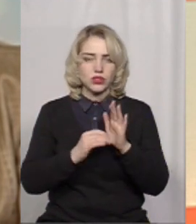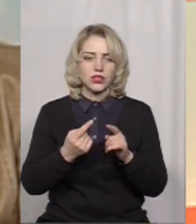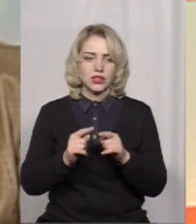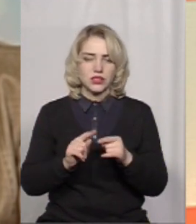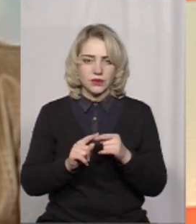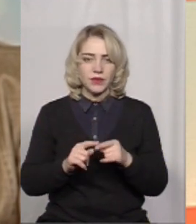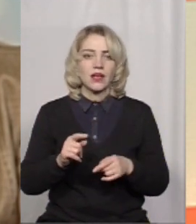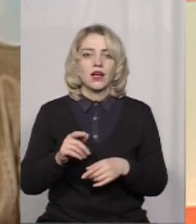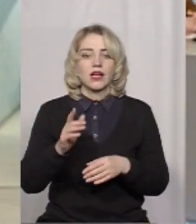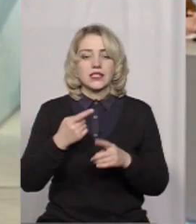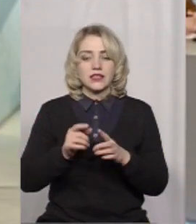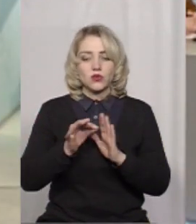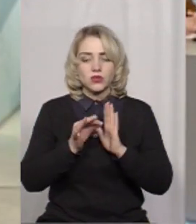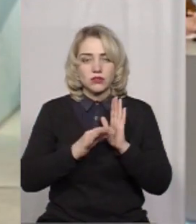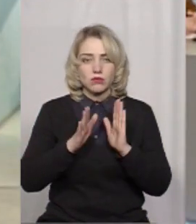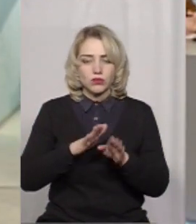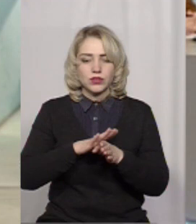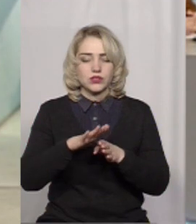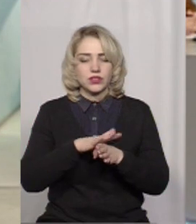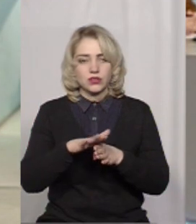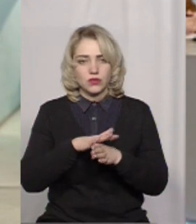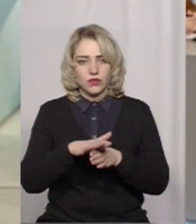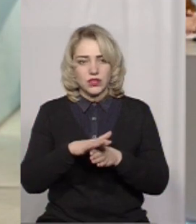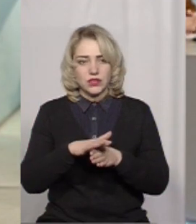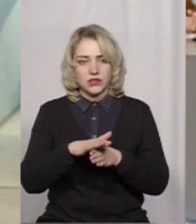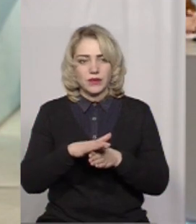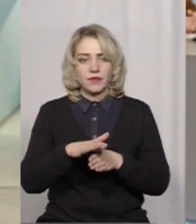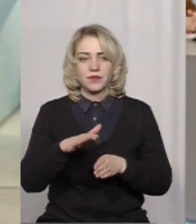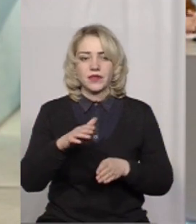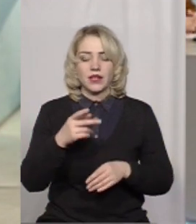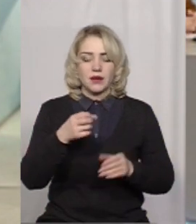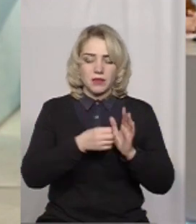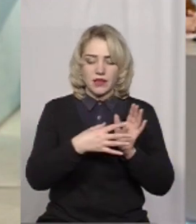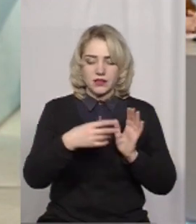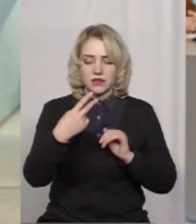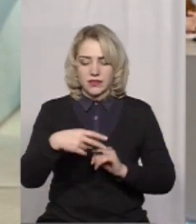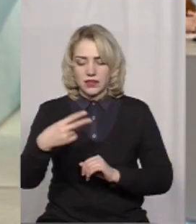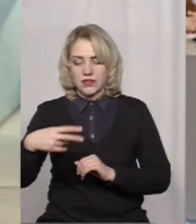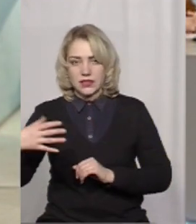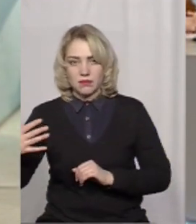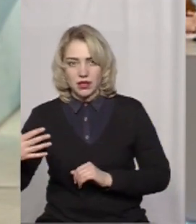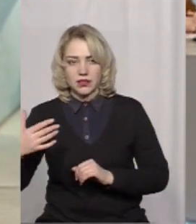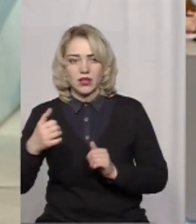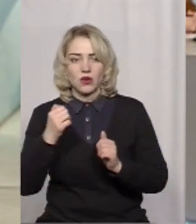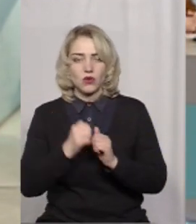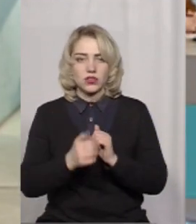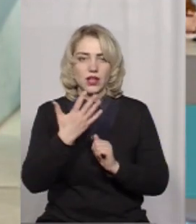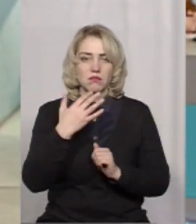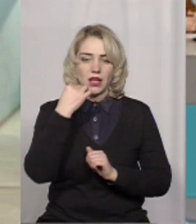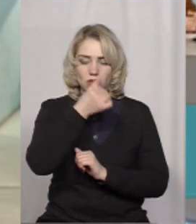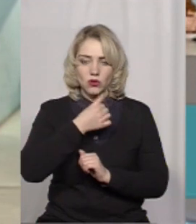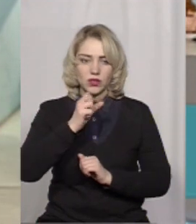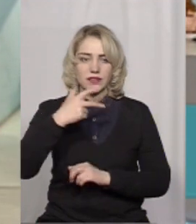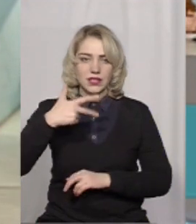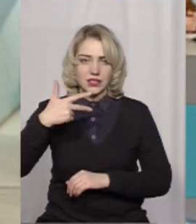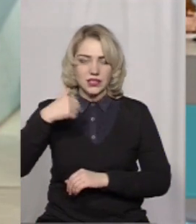оцінювання буде здійснюватися, здійснювалося 15, 20, 25, кожні 5 років. І